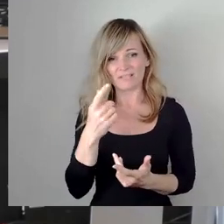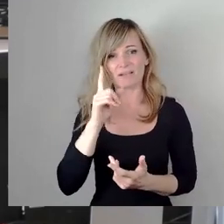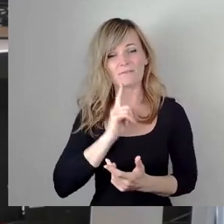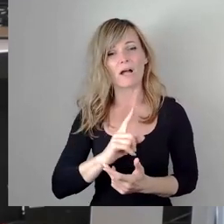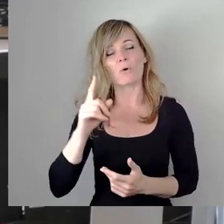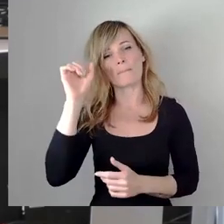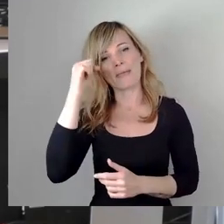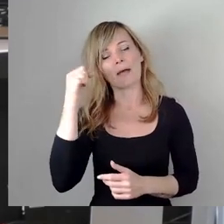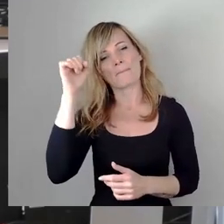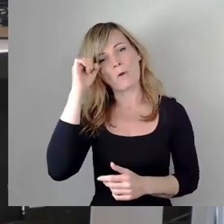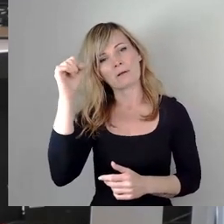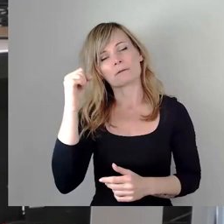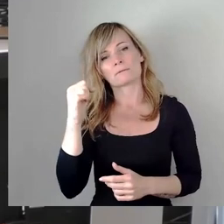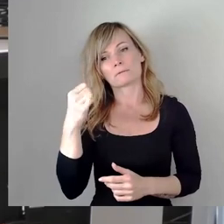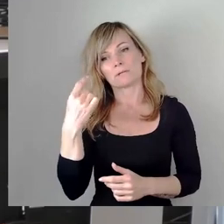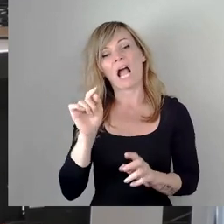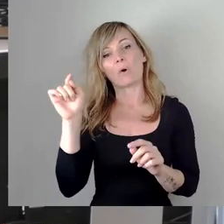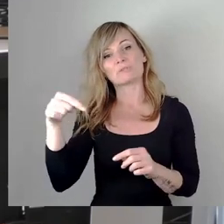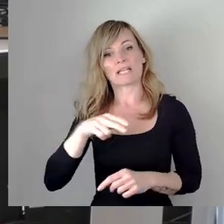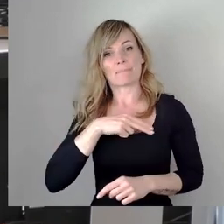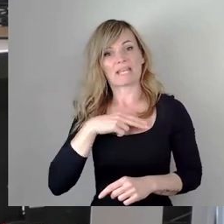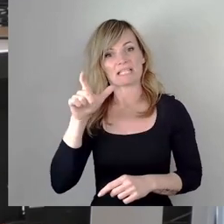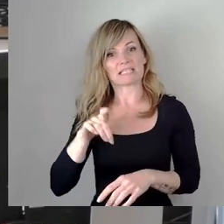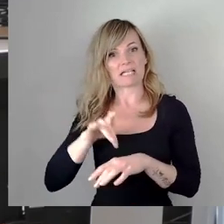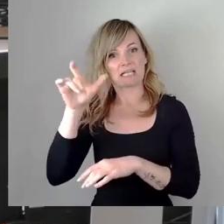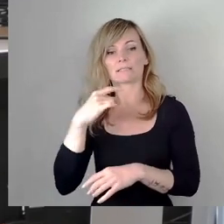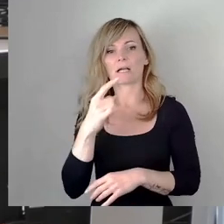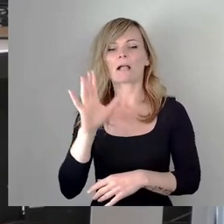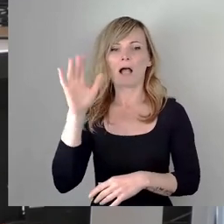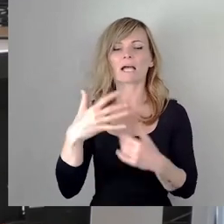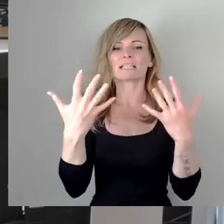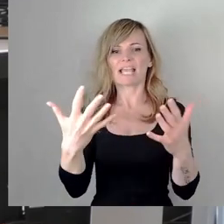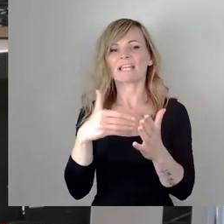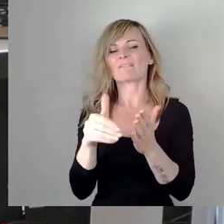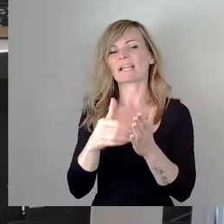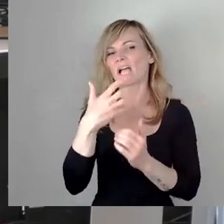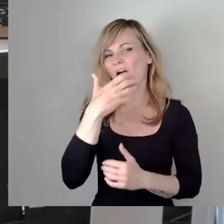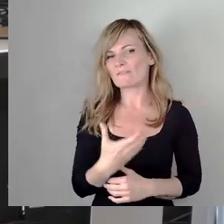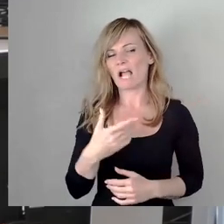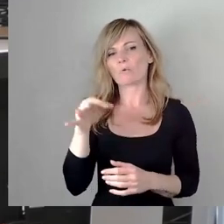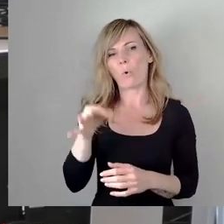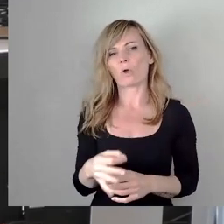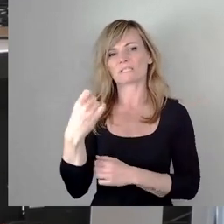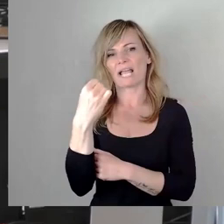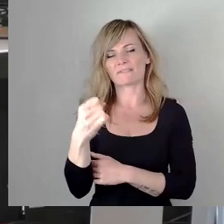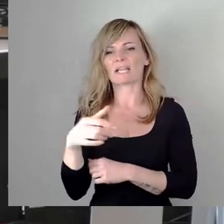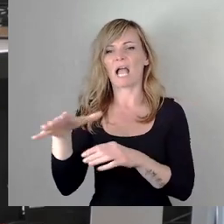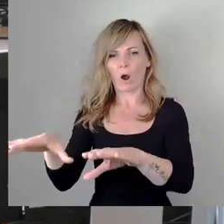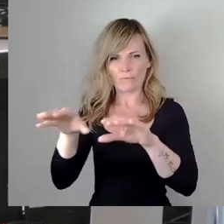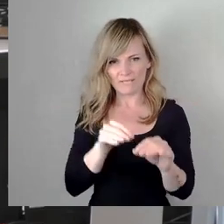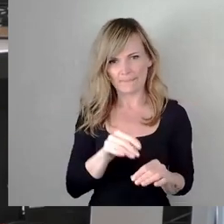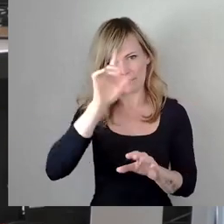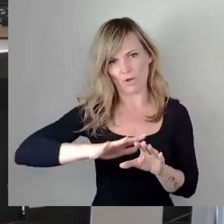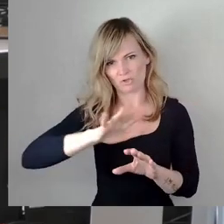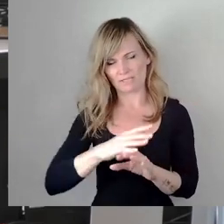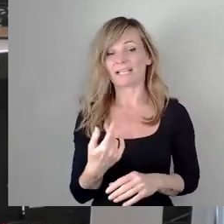angekündigt hat, trotz aller geäußerten Sicherheitsbedenken, zehn weitere Afghanen, sogenannte Ortskräfte, nach Deutschland aufzunehmen. Ursprünglich hatte ja